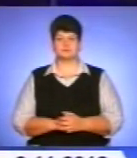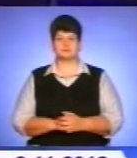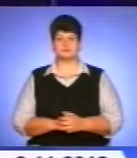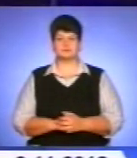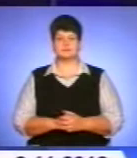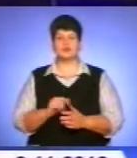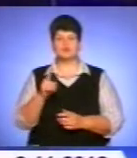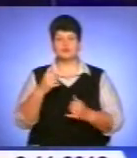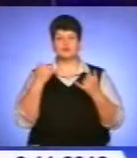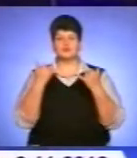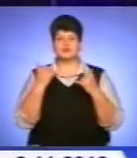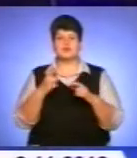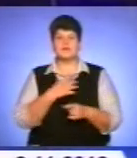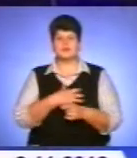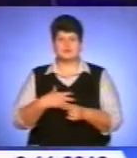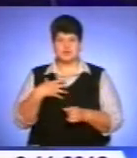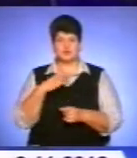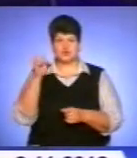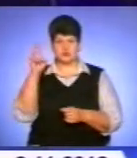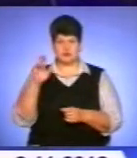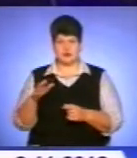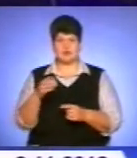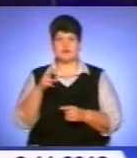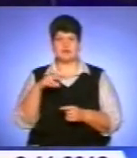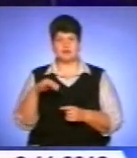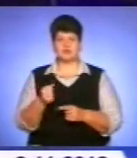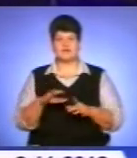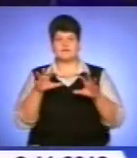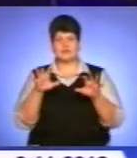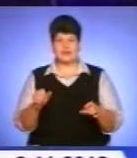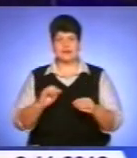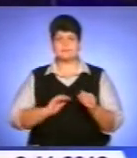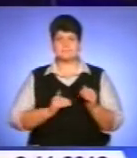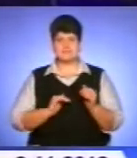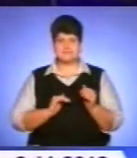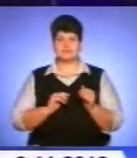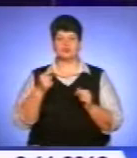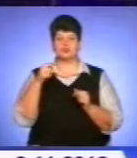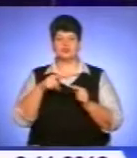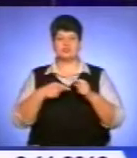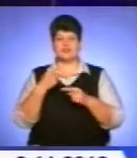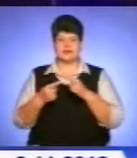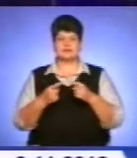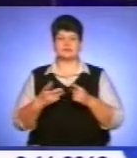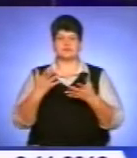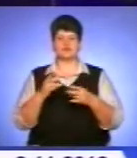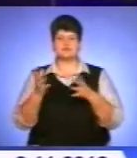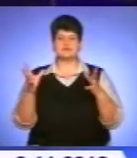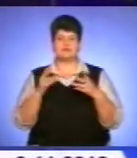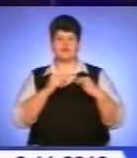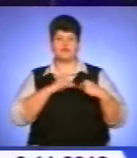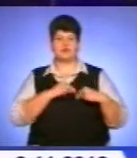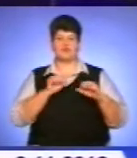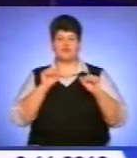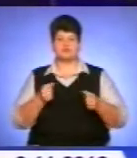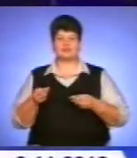Чому сьогодні так важливий соціальний діалог як для влади, так і для бізнесу? Саме через налагоджену співпрацю можна впливати не тиском,